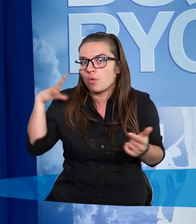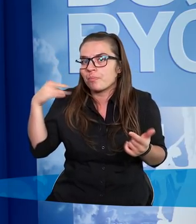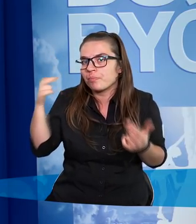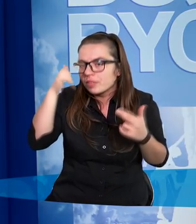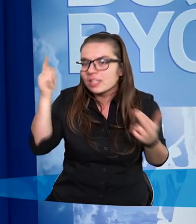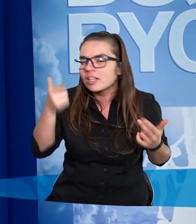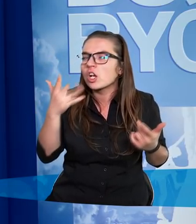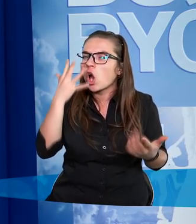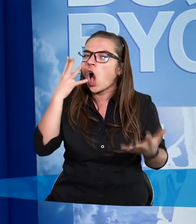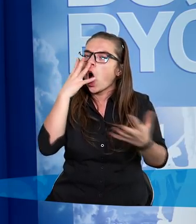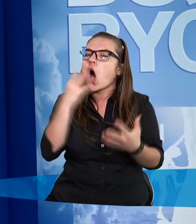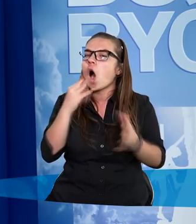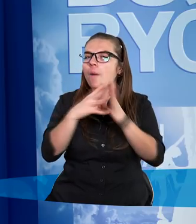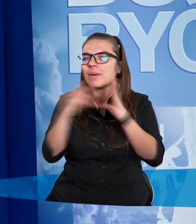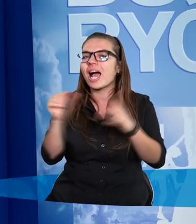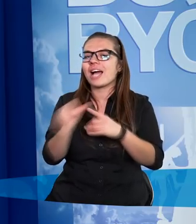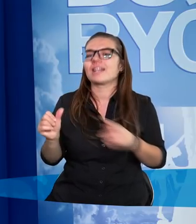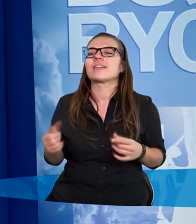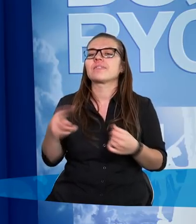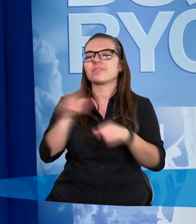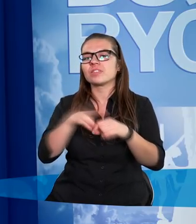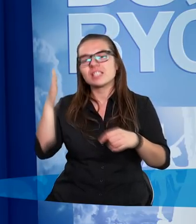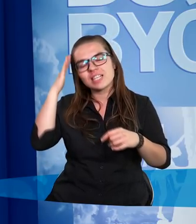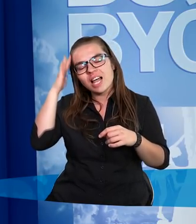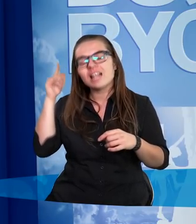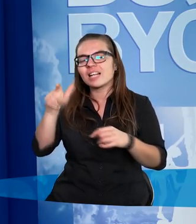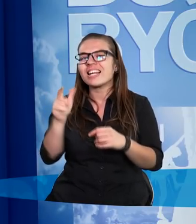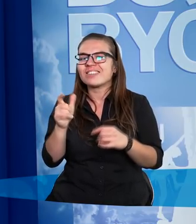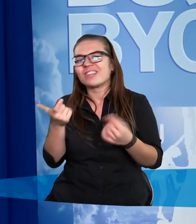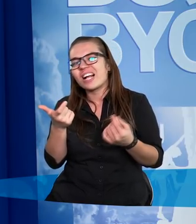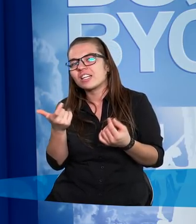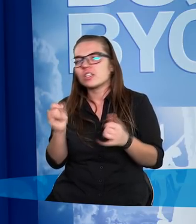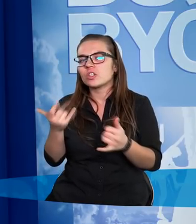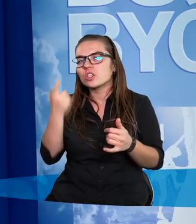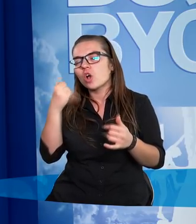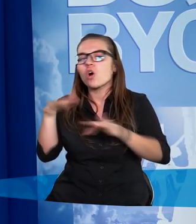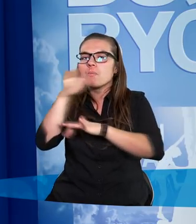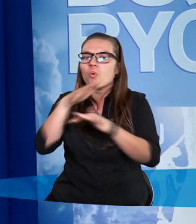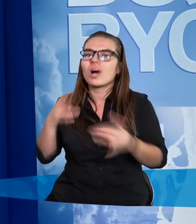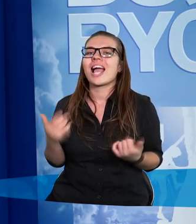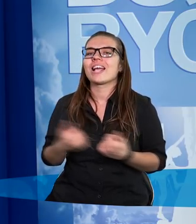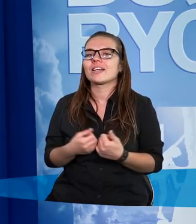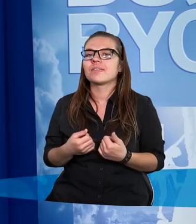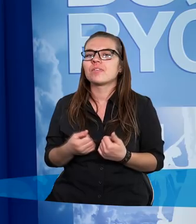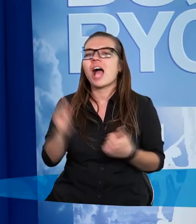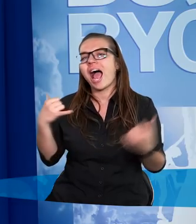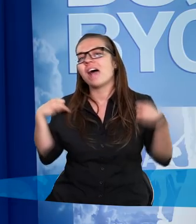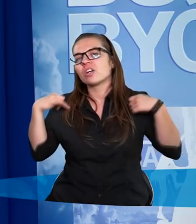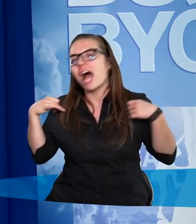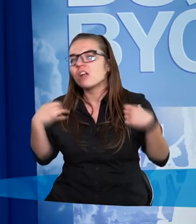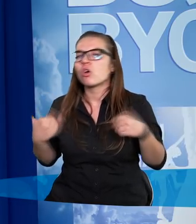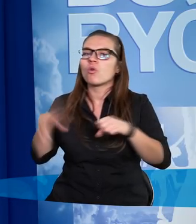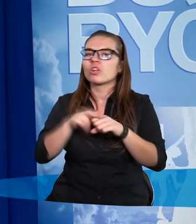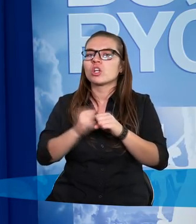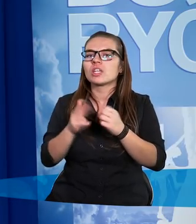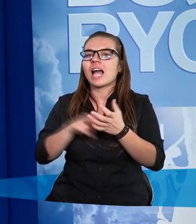Tworzy się taki obraz, który myślę, że dość dobrze znamy, jest dość też sarkastyczny. Jakichś chmurek, jakichś aniołków, które